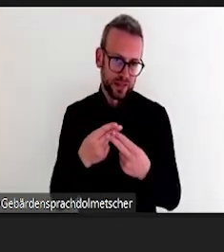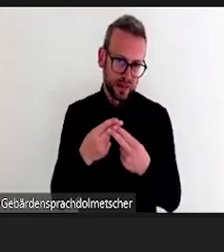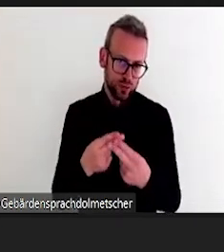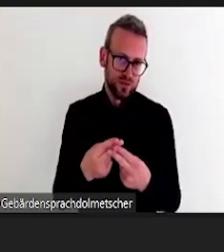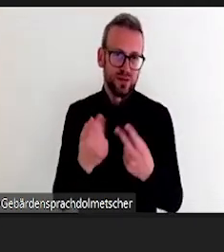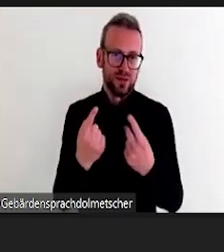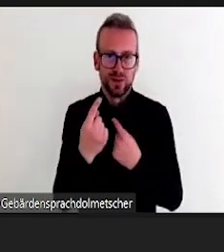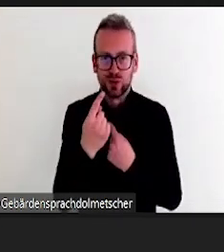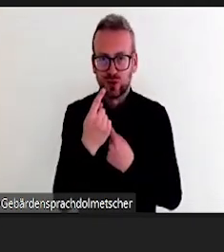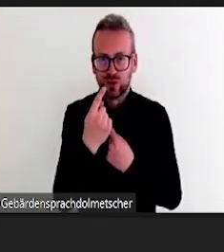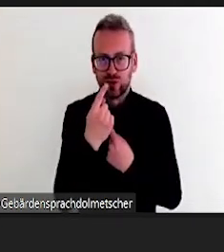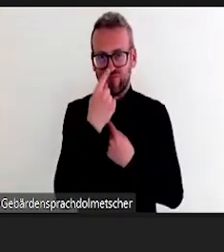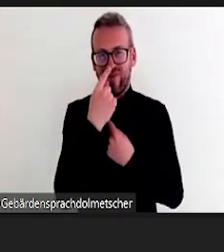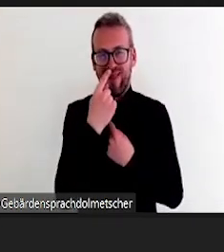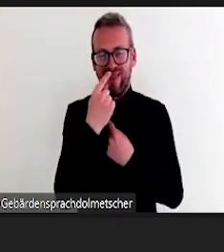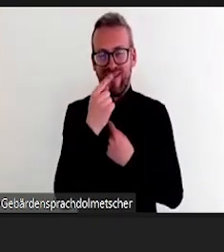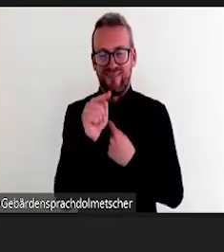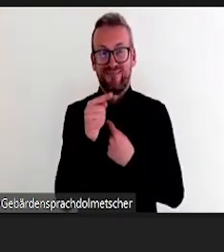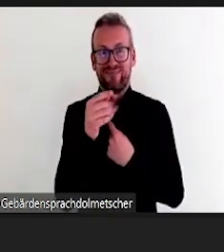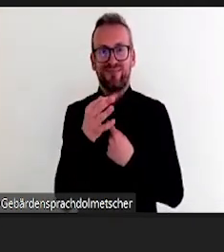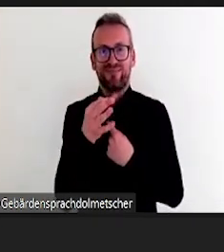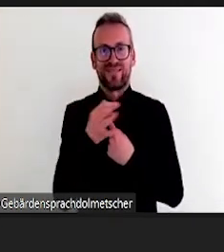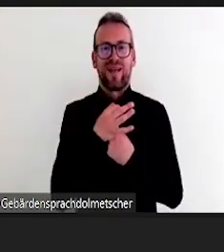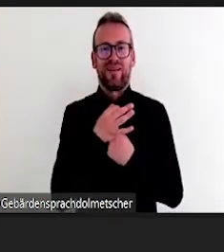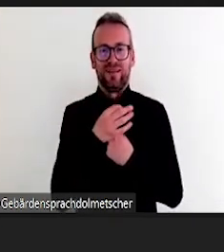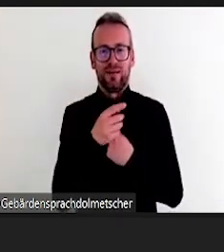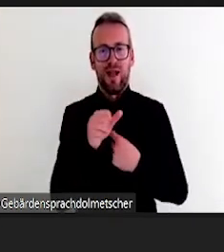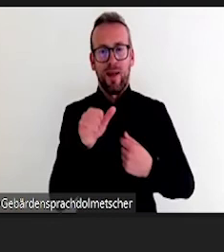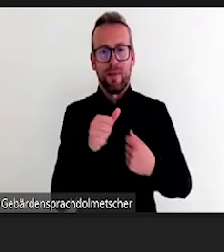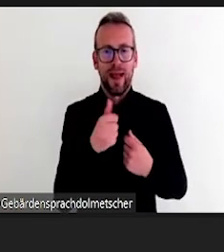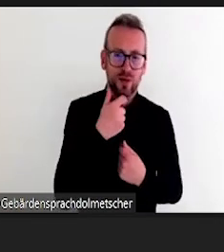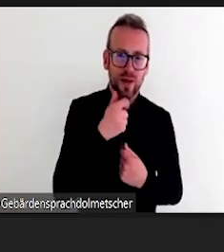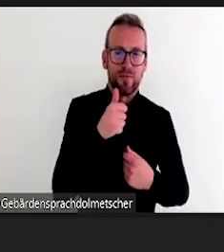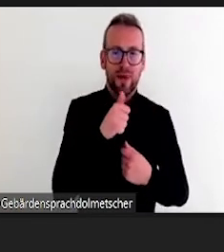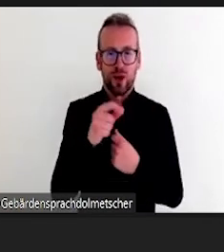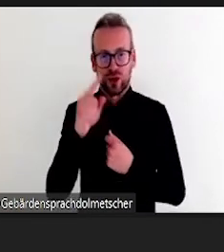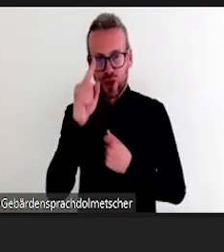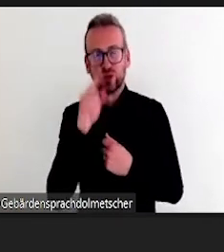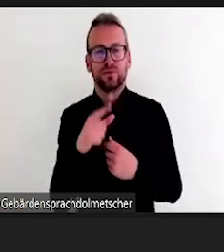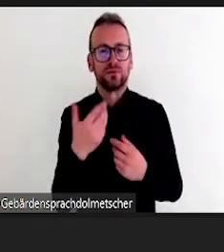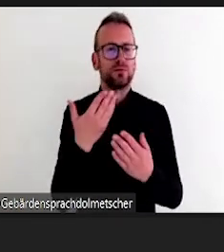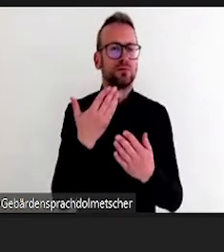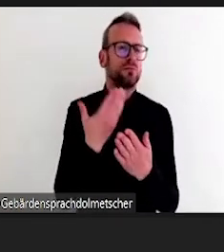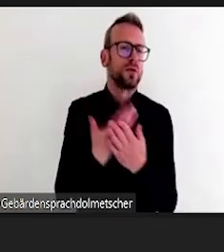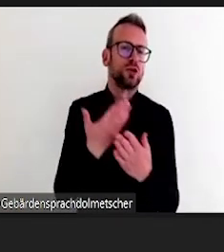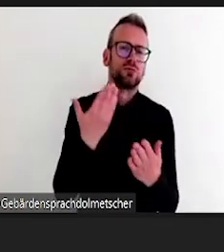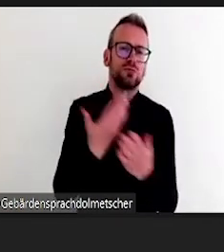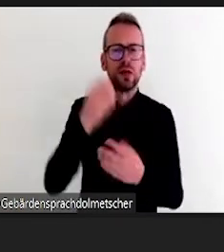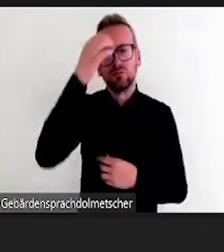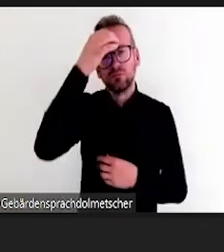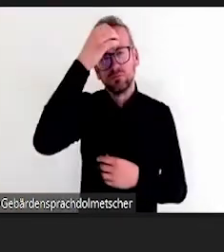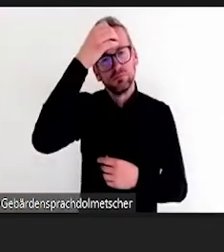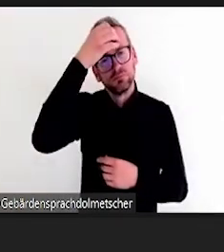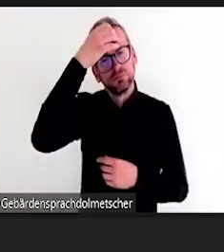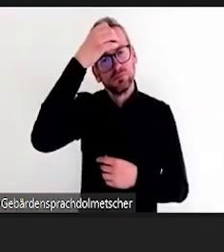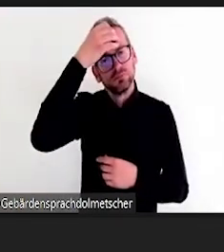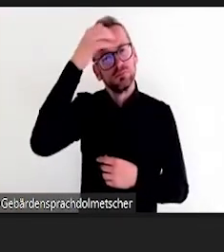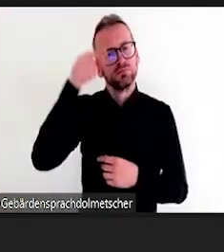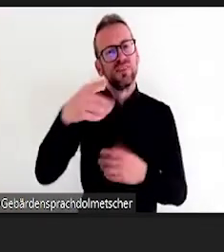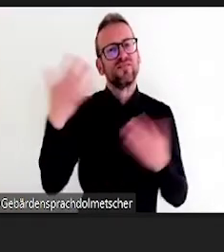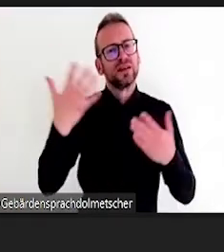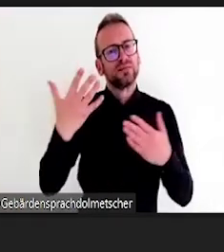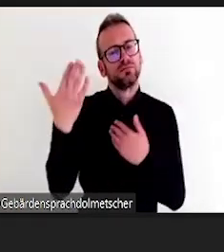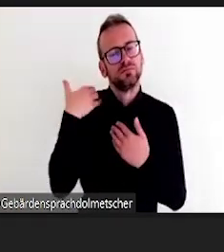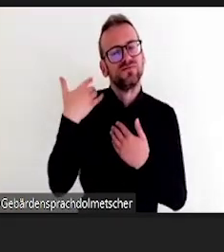die Veranstaltung anfängt. Oder man macht immer so offene fünf Minuten am Anfang, wo man sich über irgendwas austauschen kann. Sie könnten natürlich